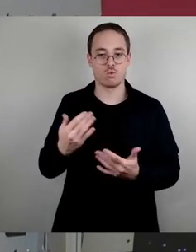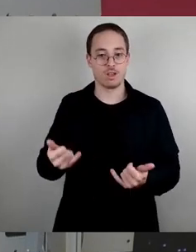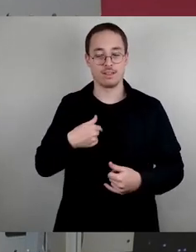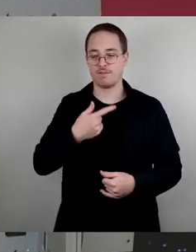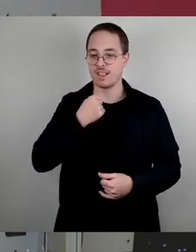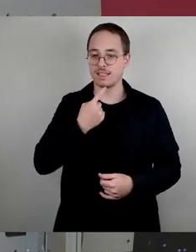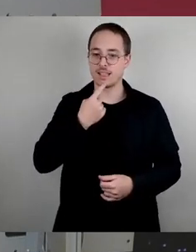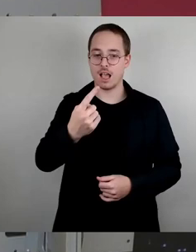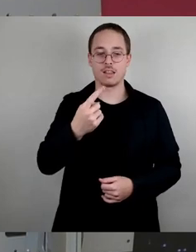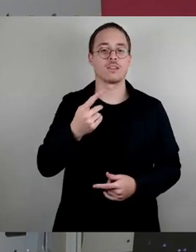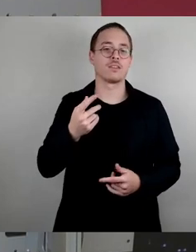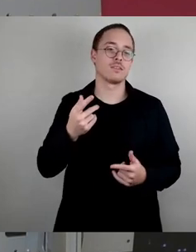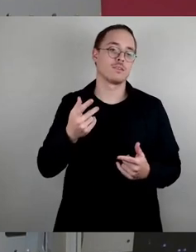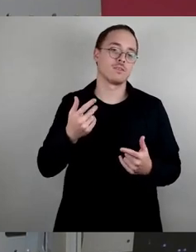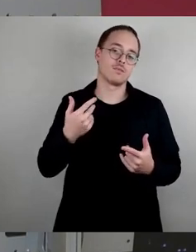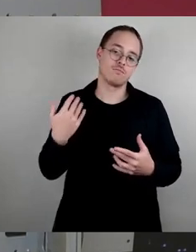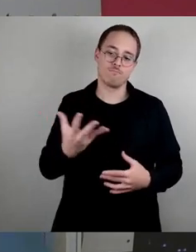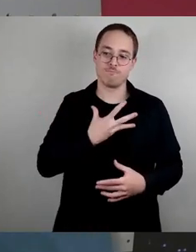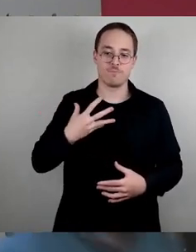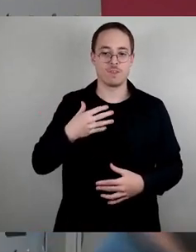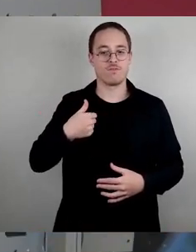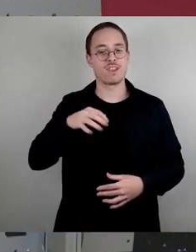froh, auf der Seite der Mieterinnen und Mieter zu stehen. Vielen Dank.